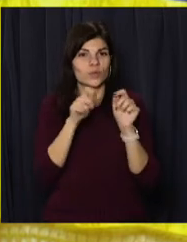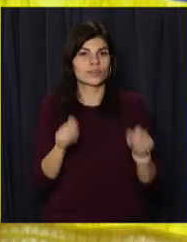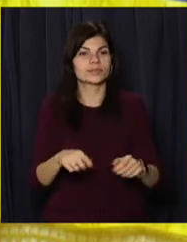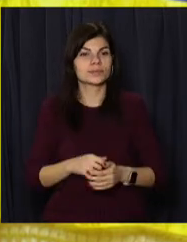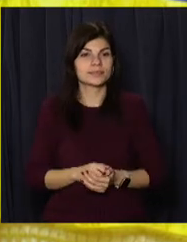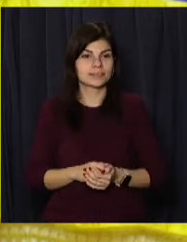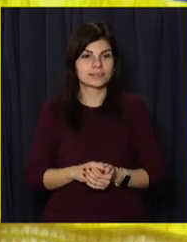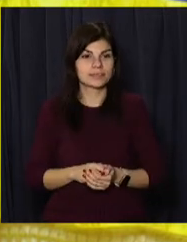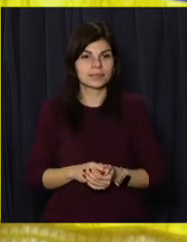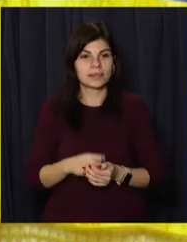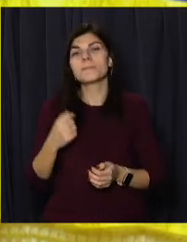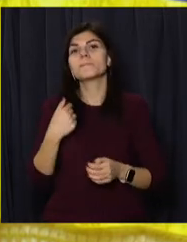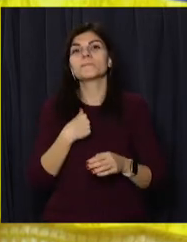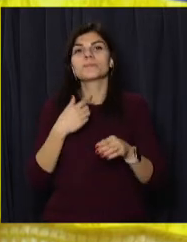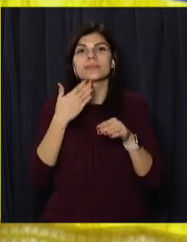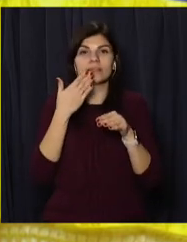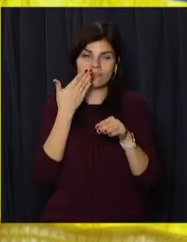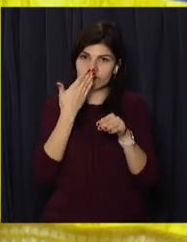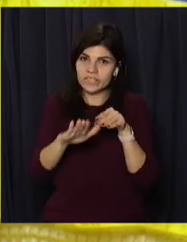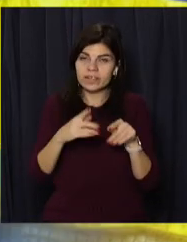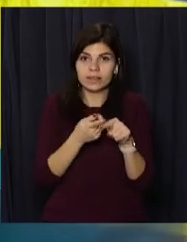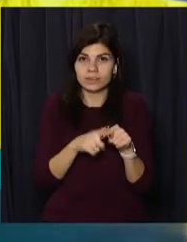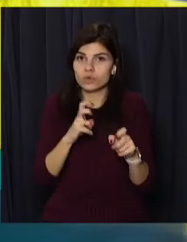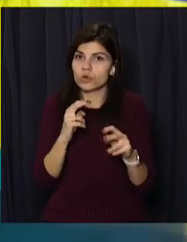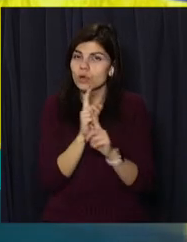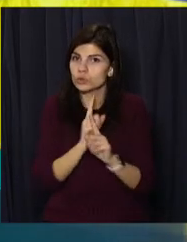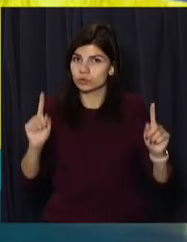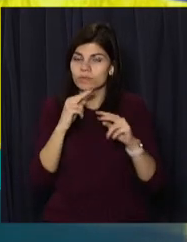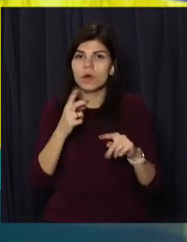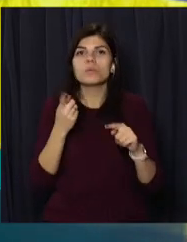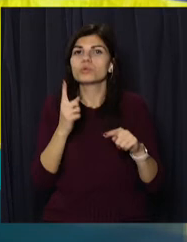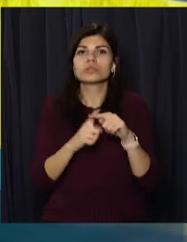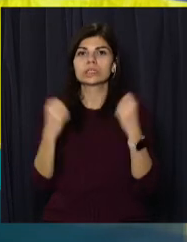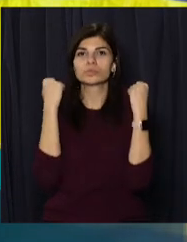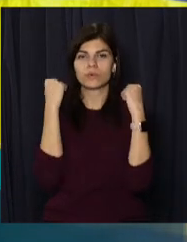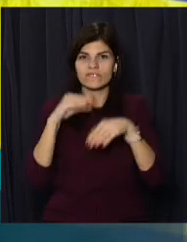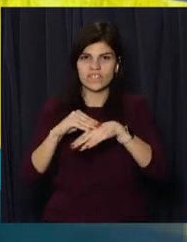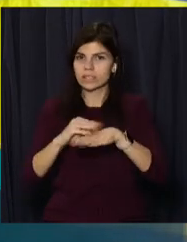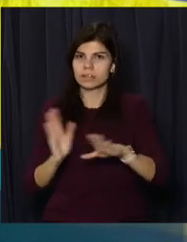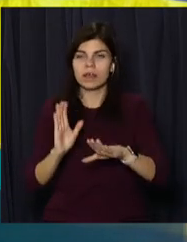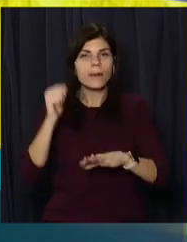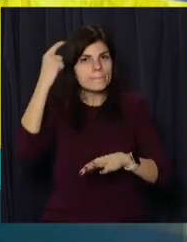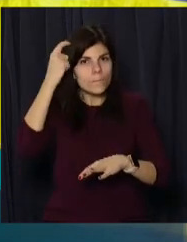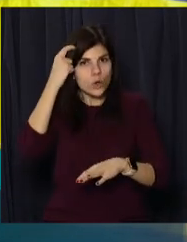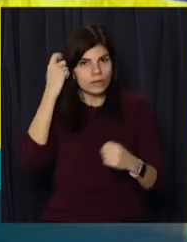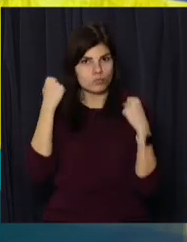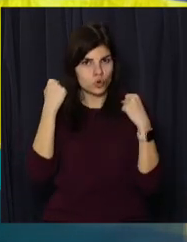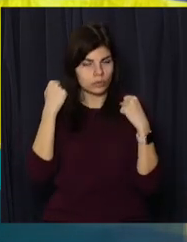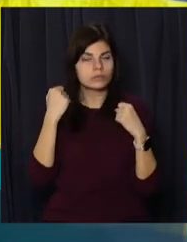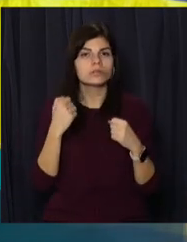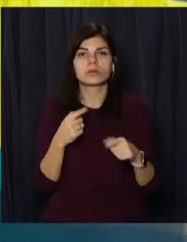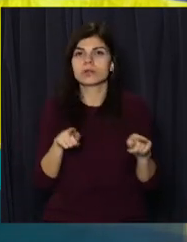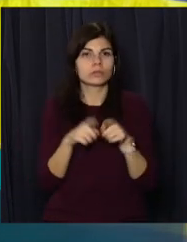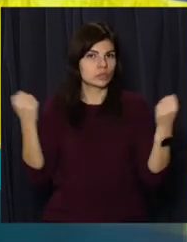Ми збільшуємо цьому відділінню особе увагу, тому що це інтелектуальний вид спорту, у нас такого немає. Не було в